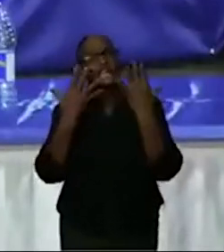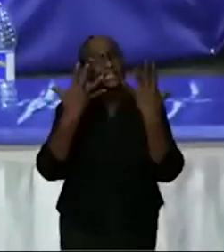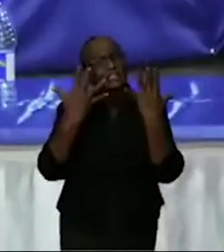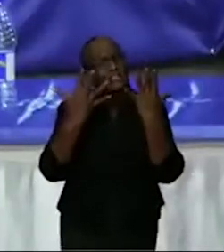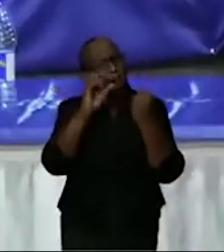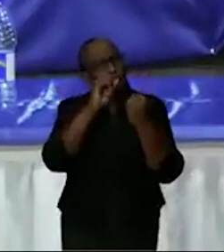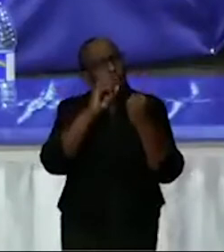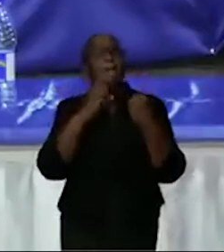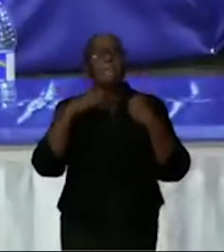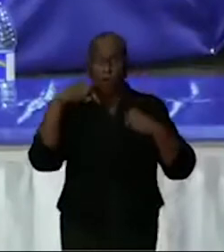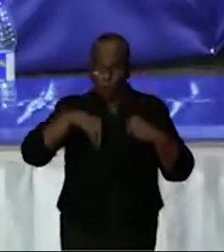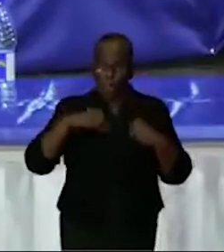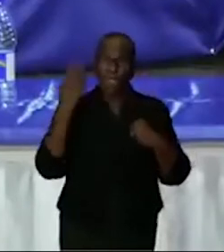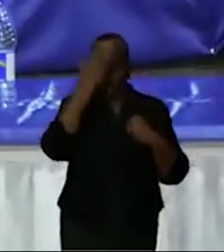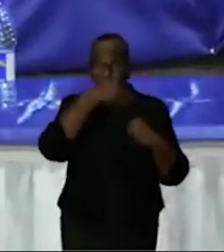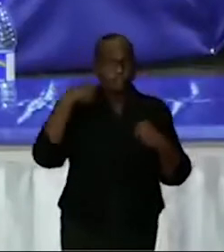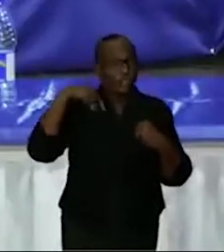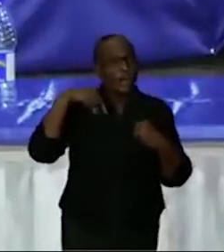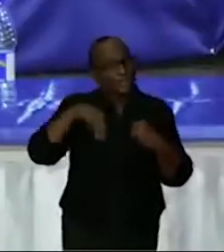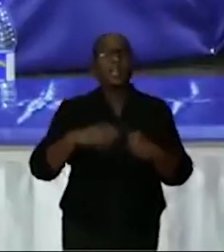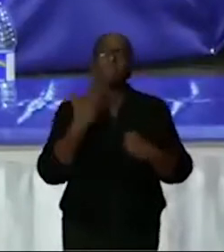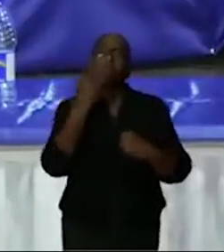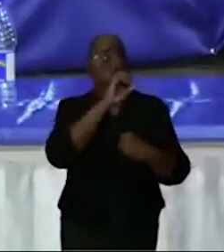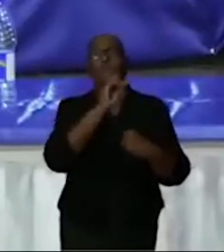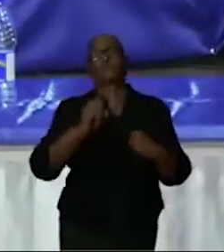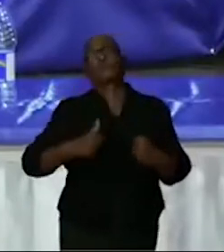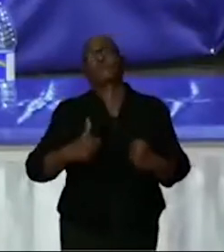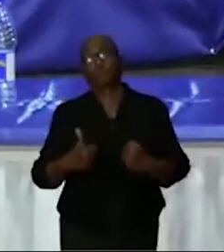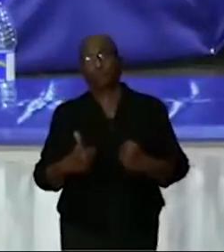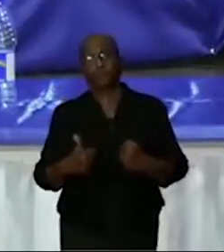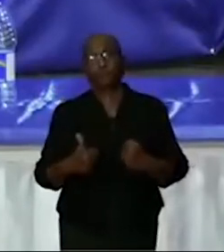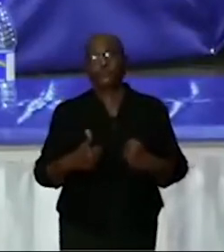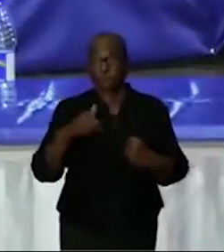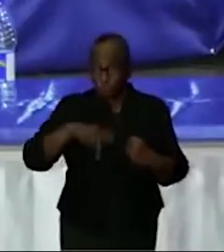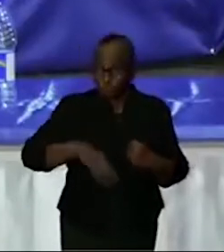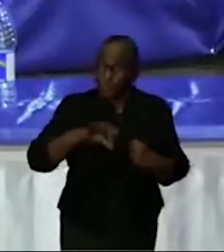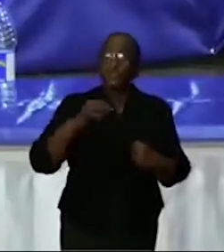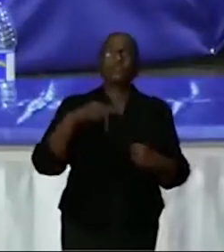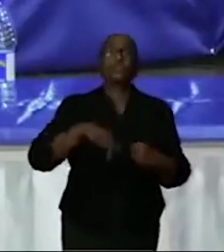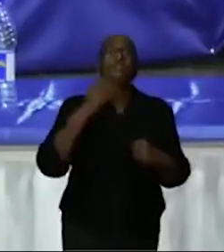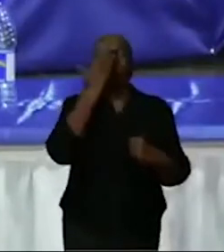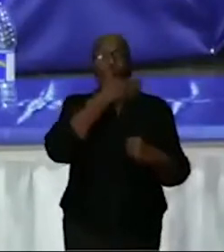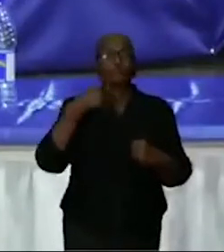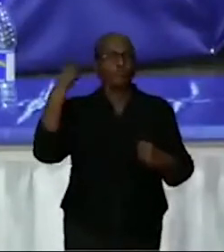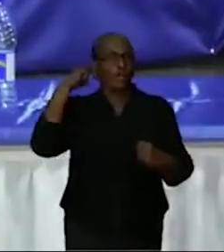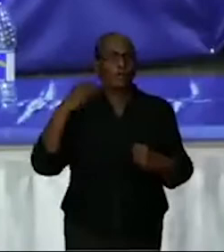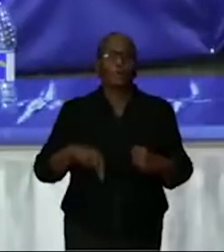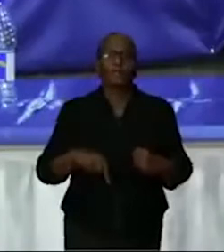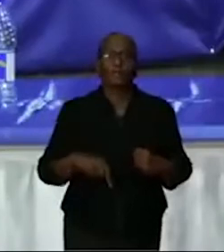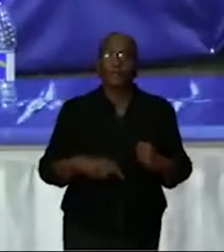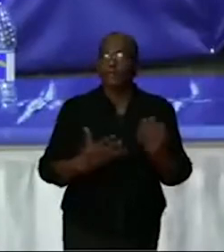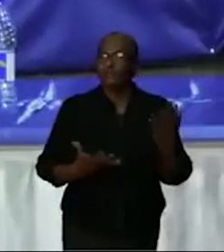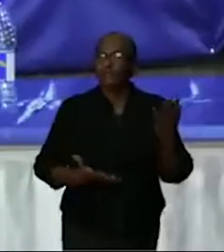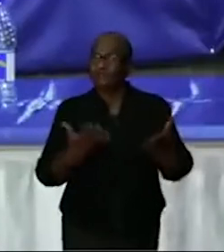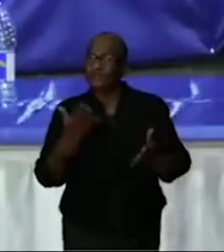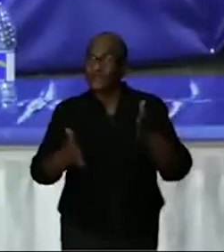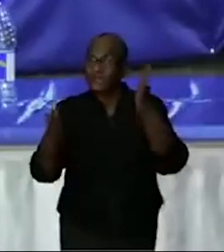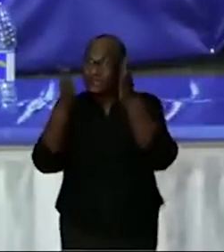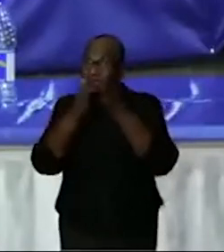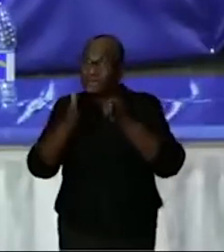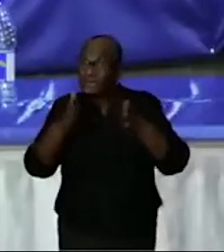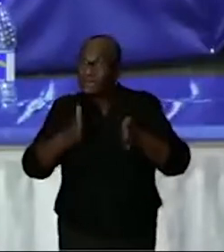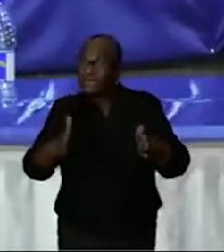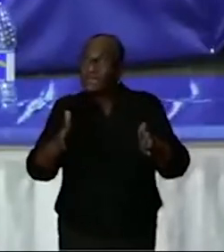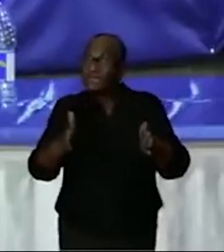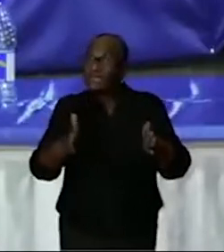ernaar 5%, want we zijn overijverig en we willen het beter hebben voor Suriname. Je mag nu nog zien in december, dus